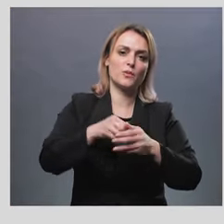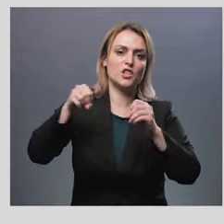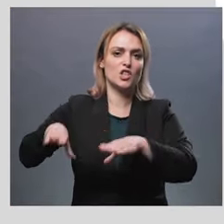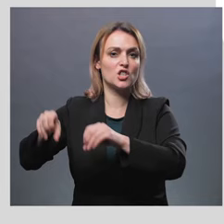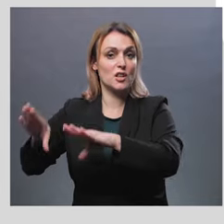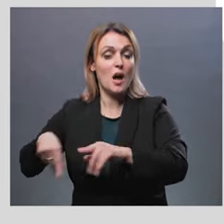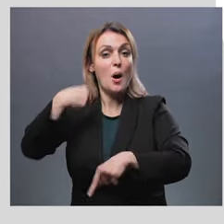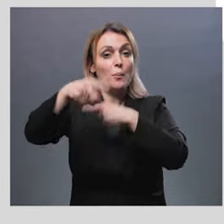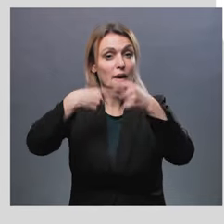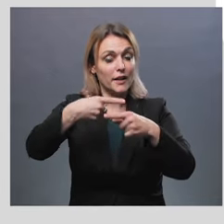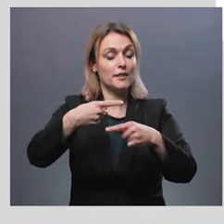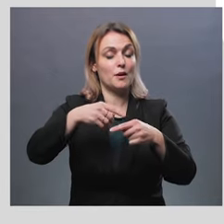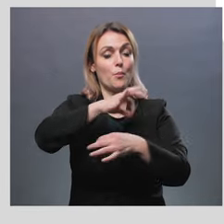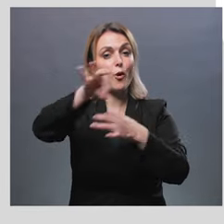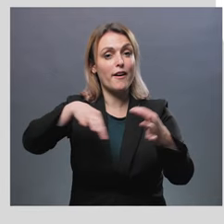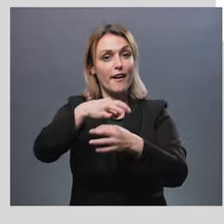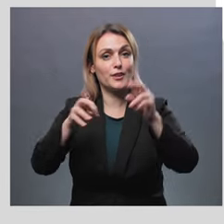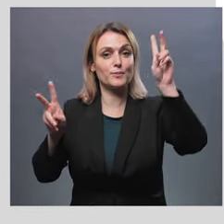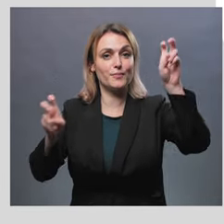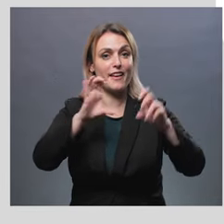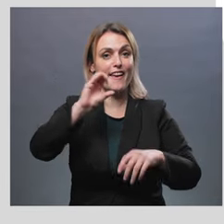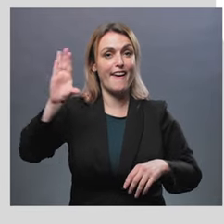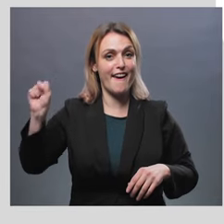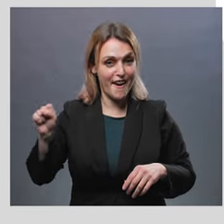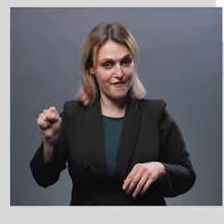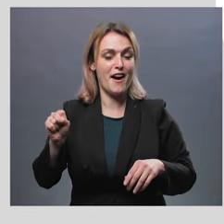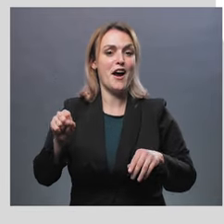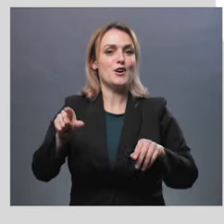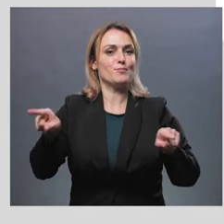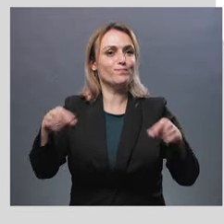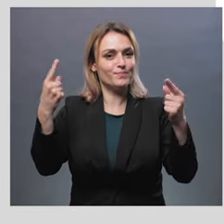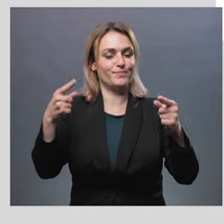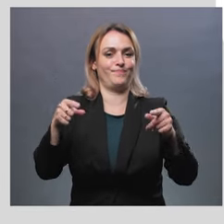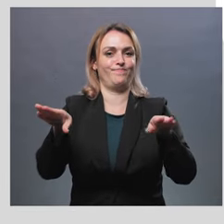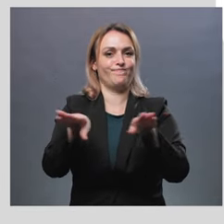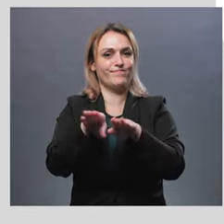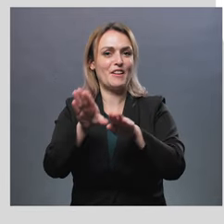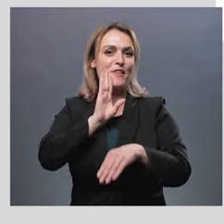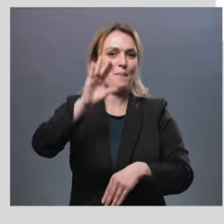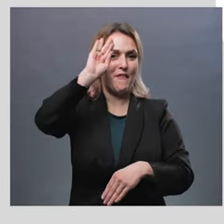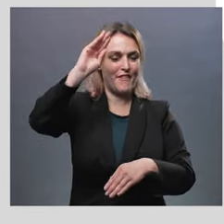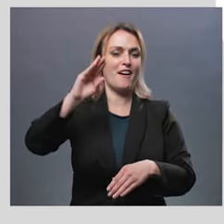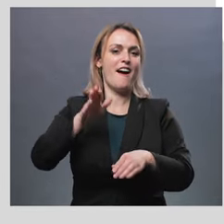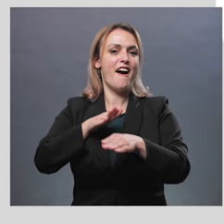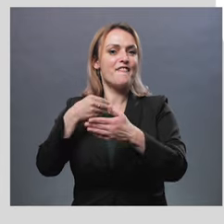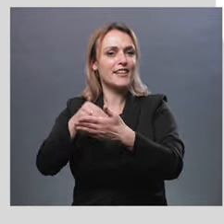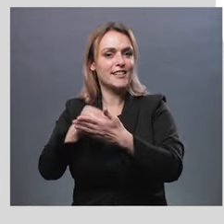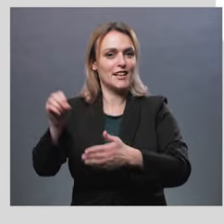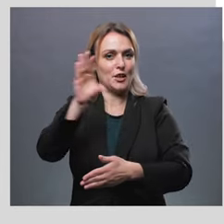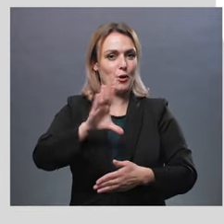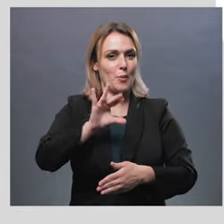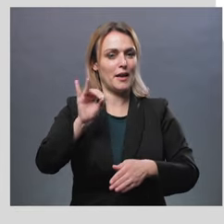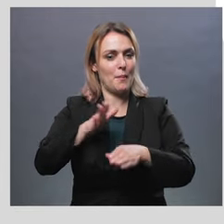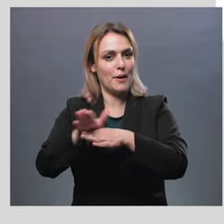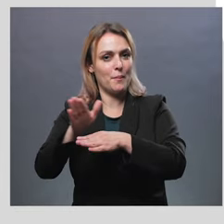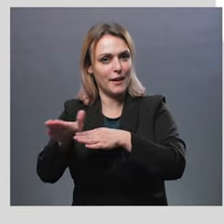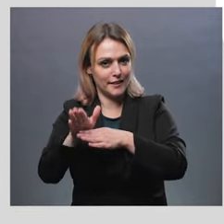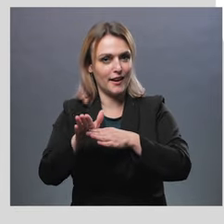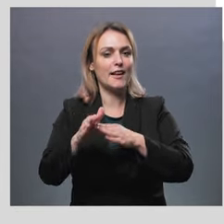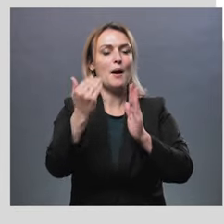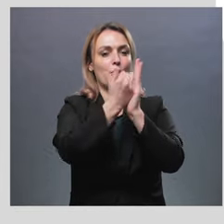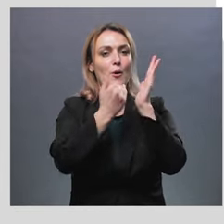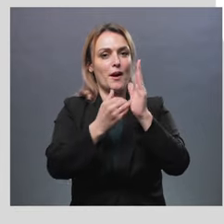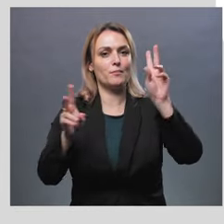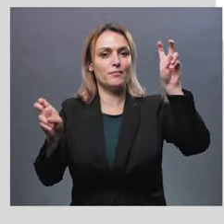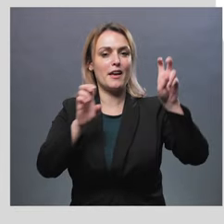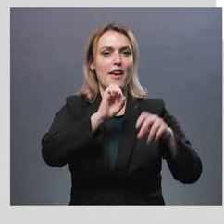Prin intermediul proiectului EVA, promovarea egalității de gen în răioanele Cahul și Unghieni, finanțat de Uniunea Europeană și implementat de UN